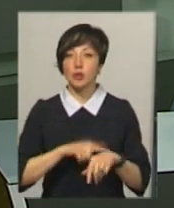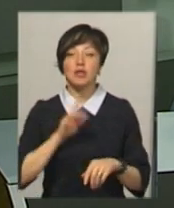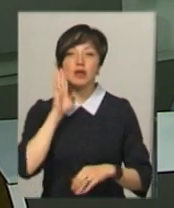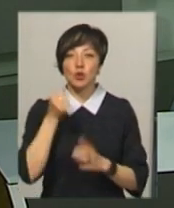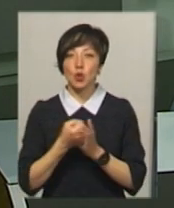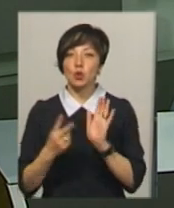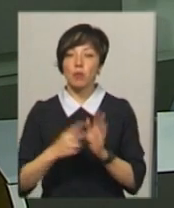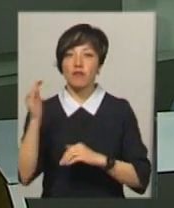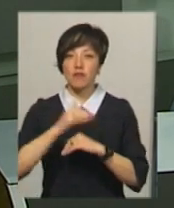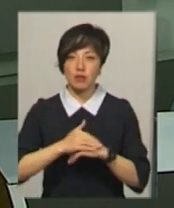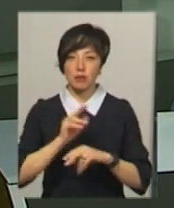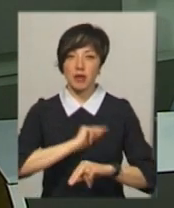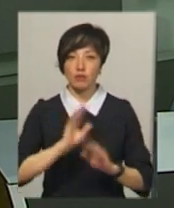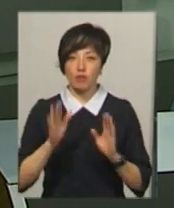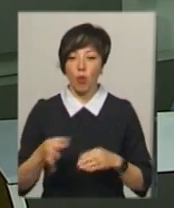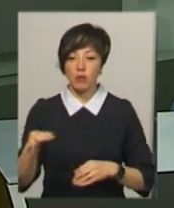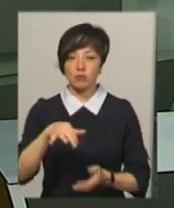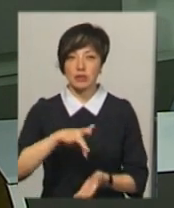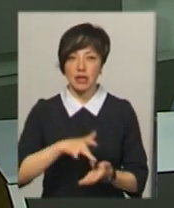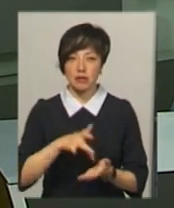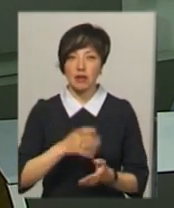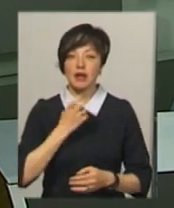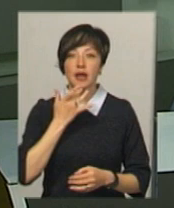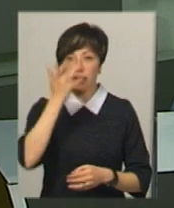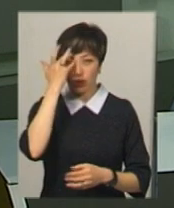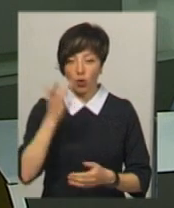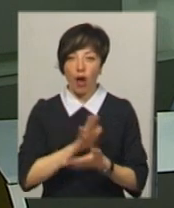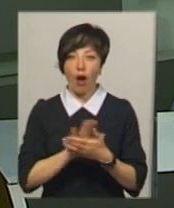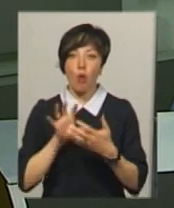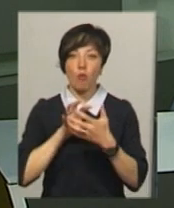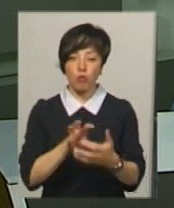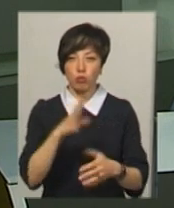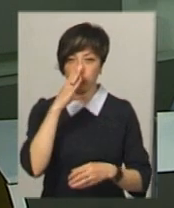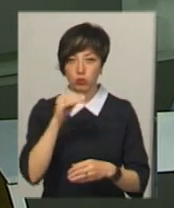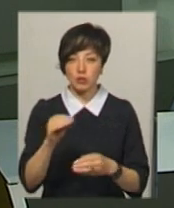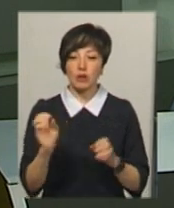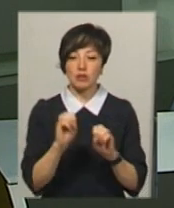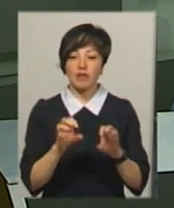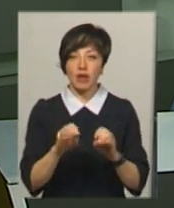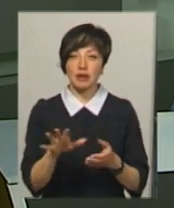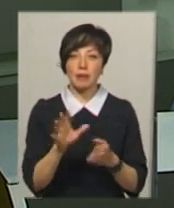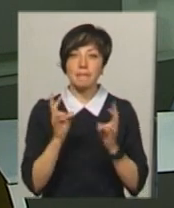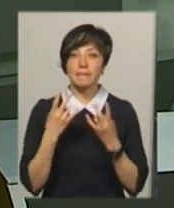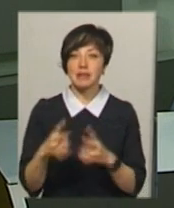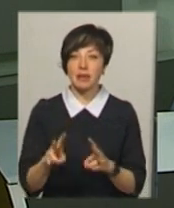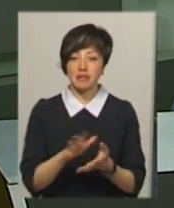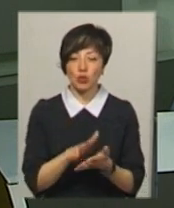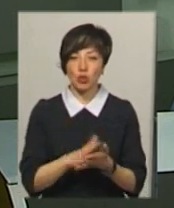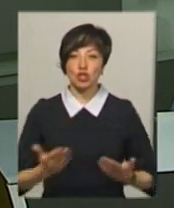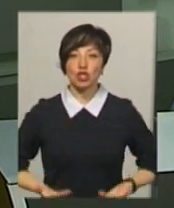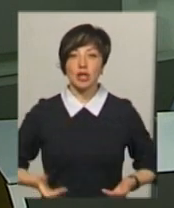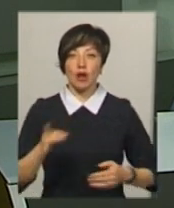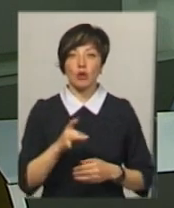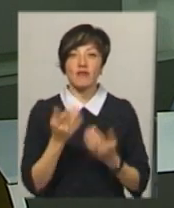ранку до 7-ї вечора працюватиме в обласному центрі влітку «Екобус». Цього разу на утилізацію здавали небезпечні відходи жителі